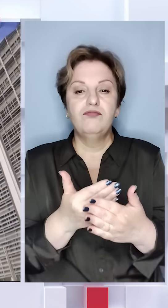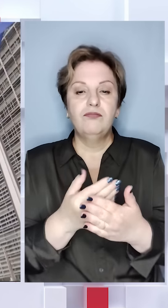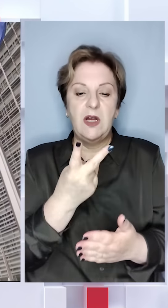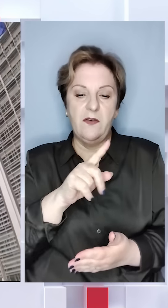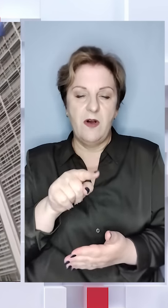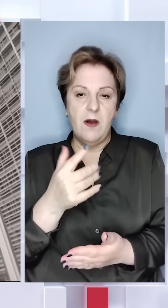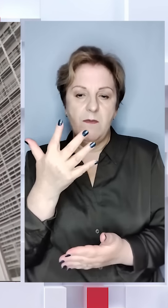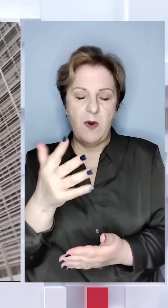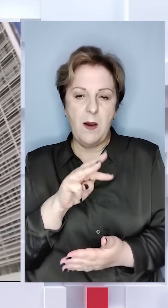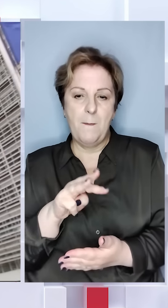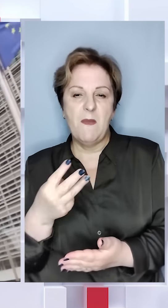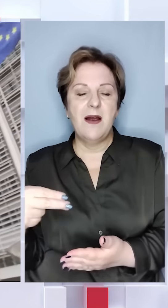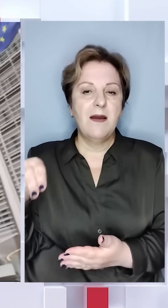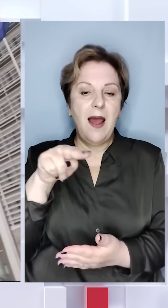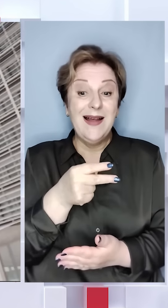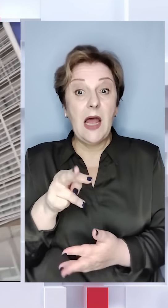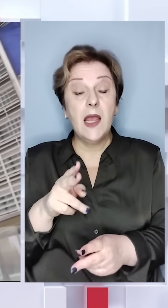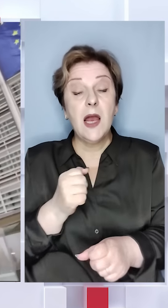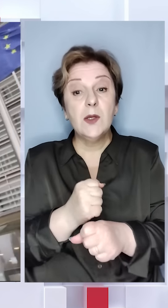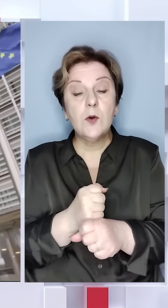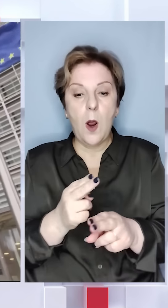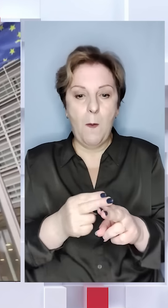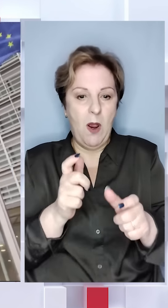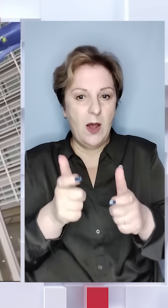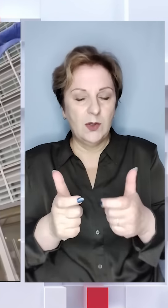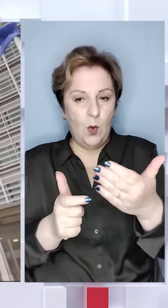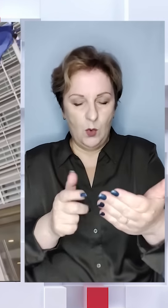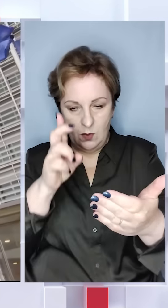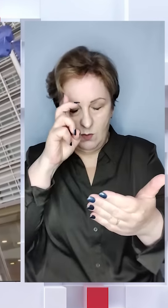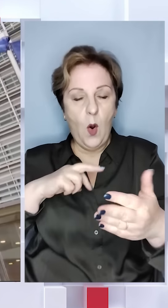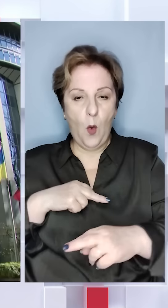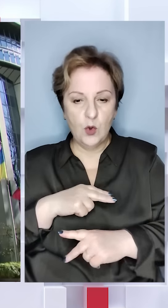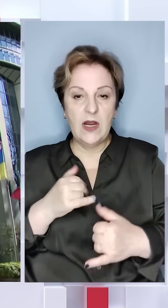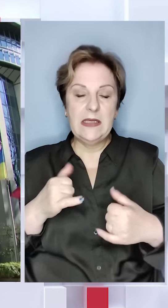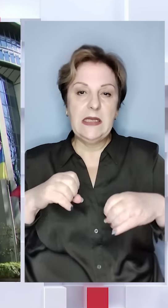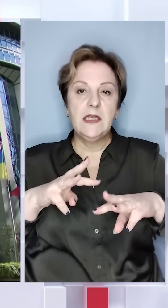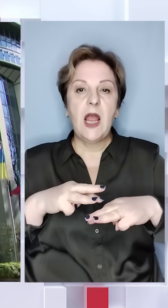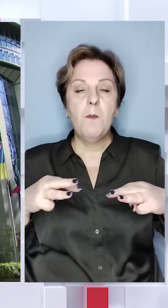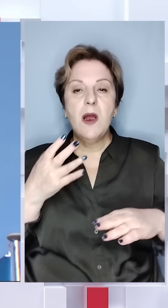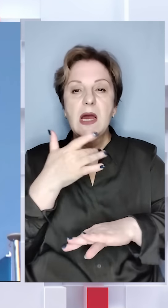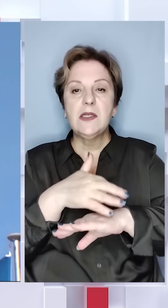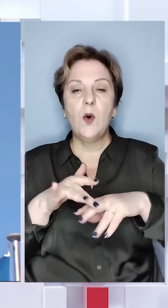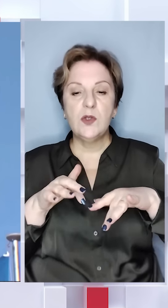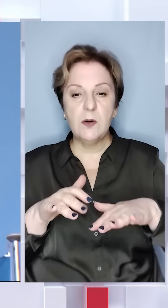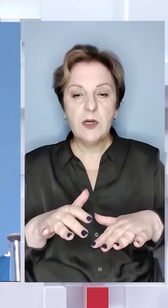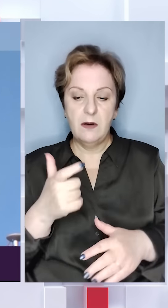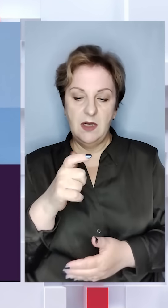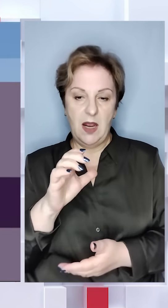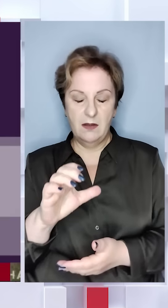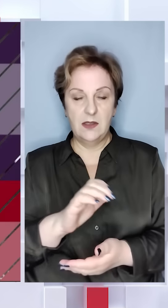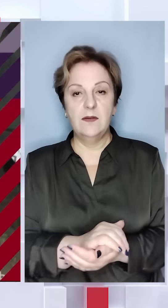мільярда євро. Як це зробити без згоди у Горщини, зараз вирішують міністри закордонних справ ЄС.